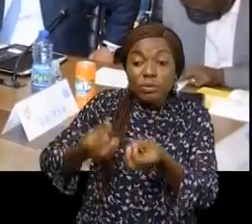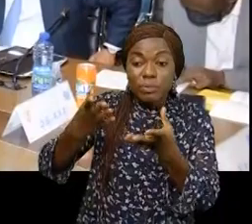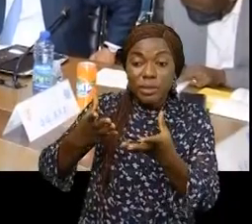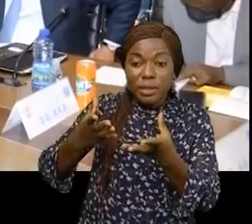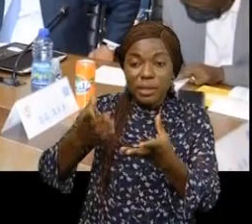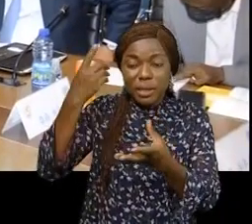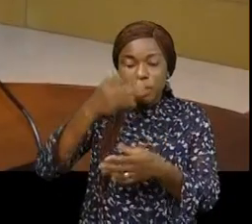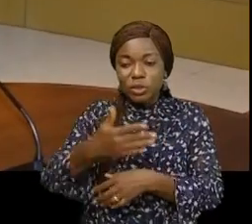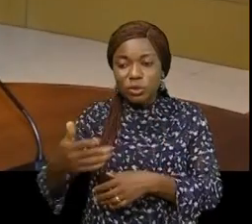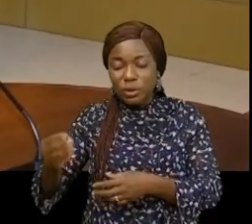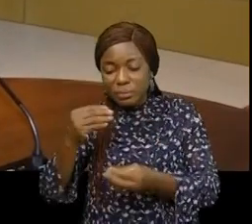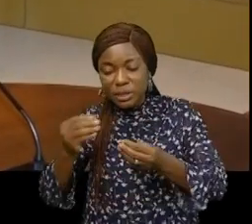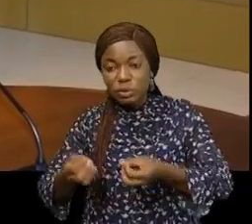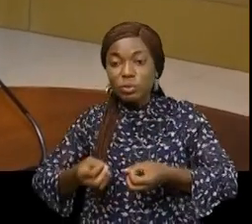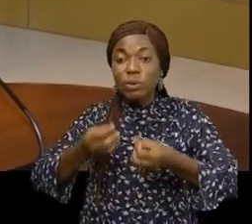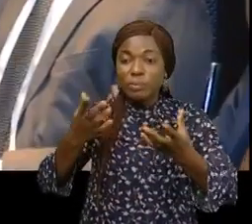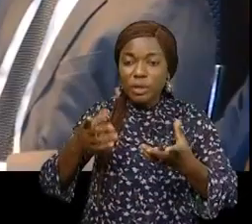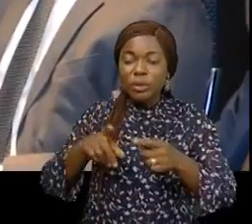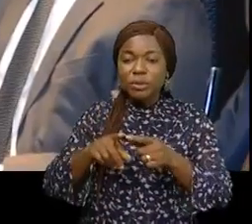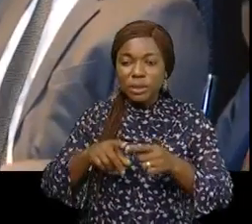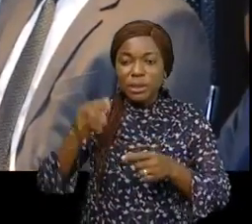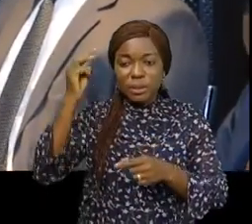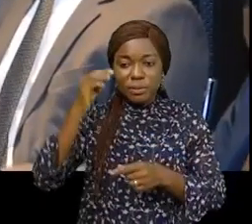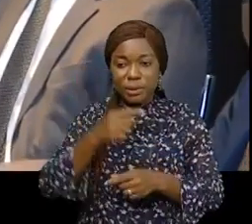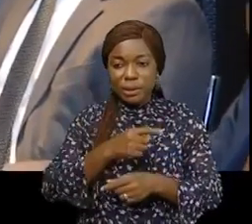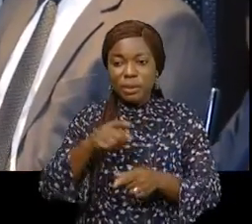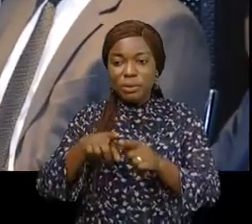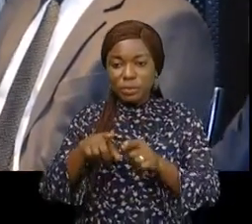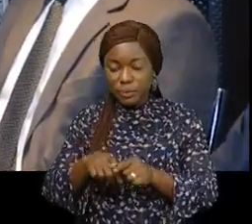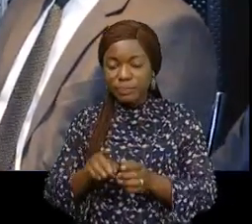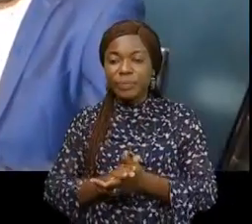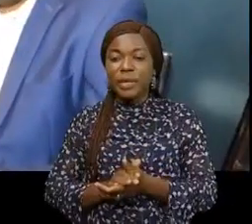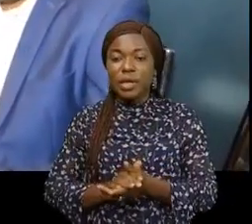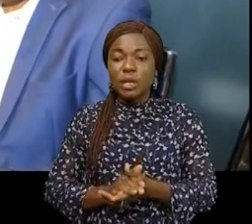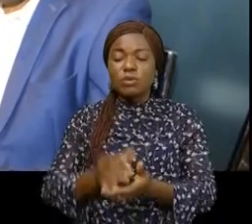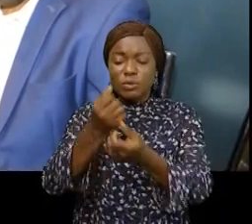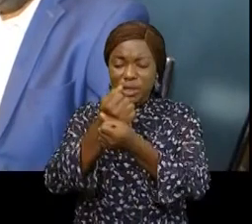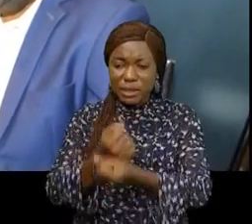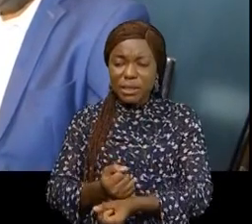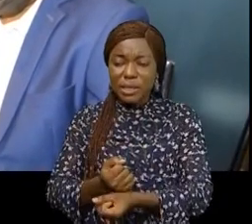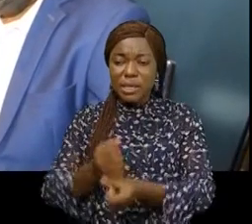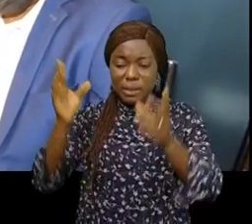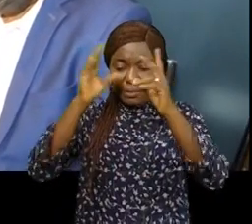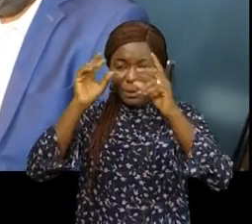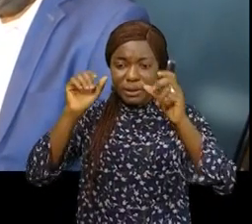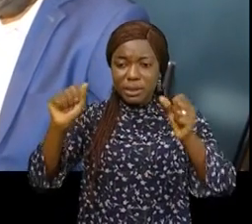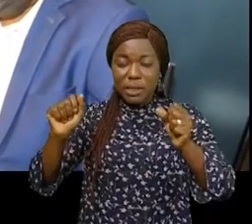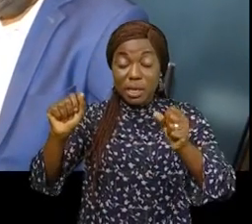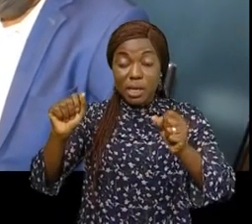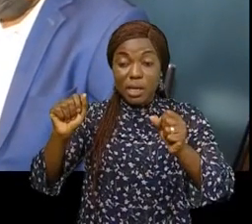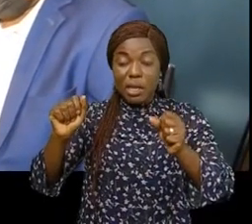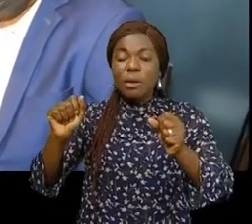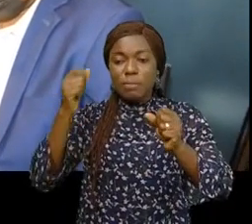grille tarifaire. A l'issue de cette réunion, Norbert Sengamali et Mme Guedayav, respectivement présidentes du comité des transporteurs